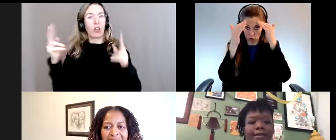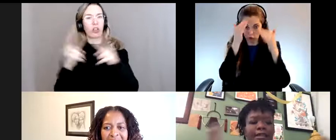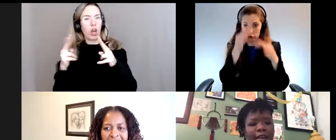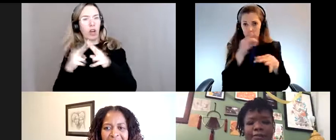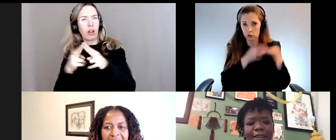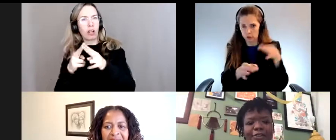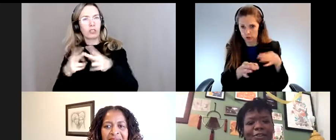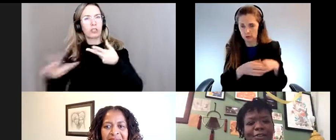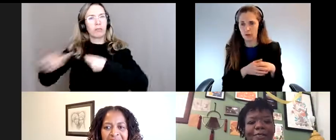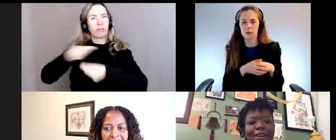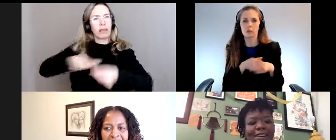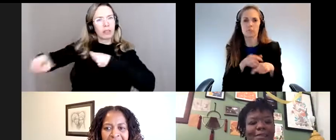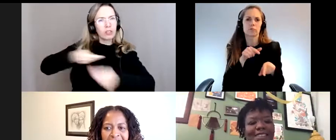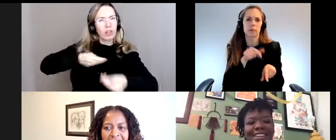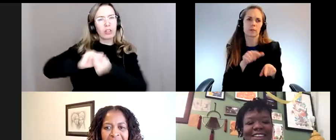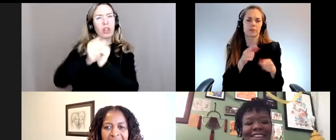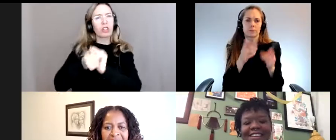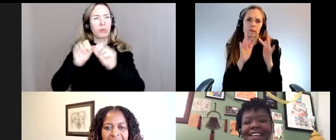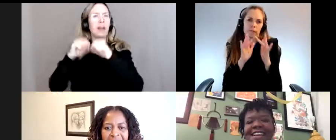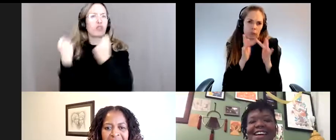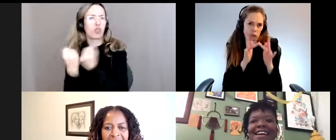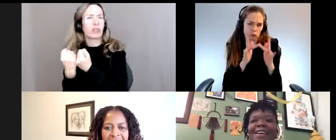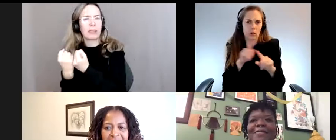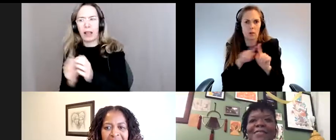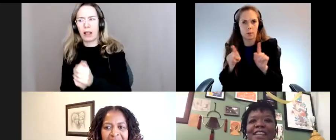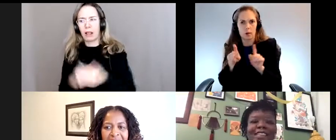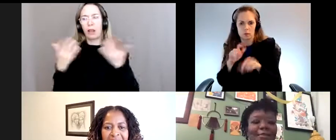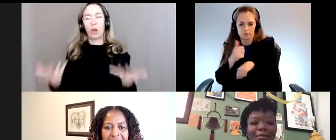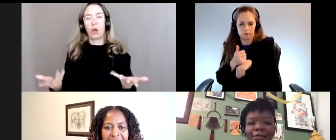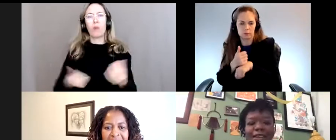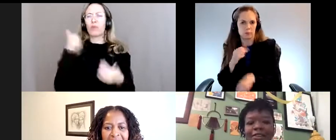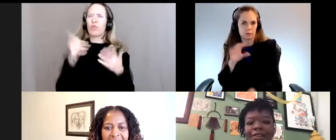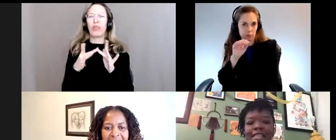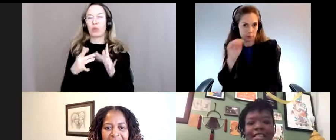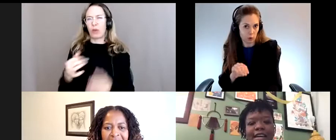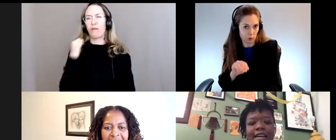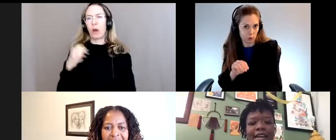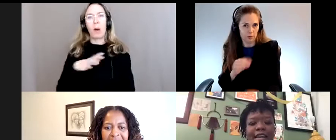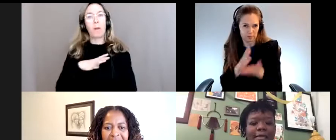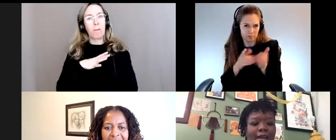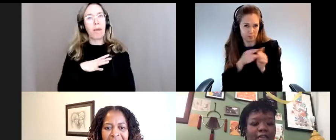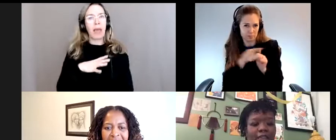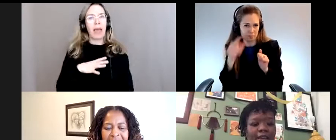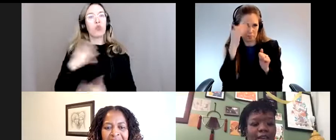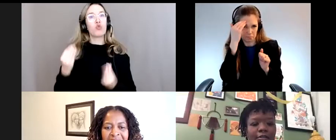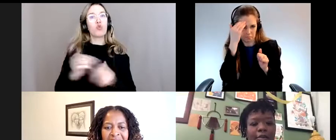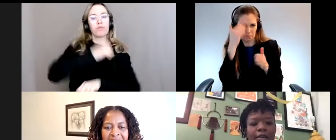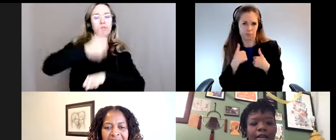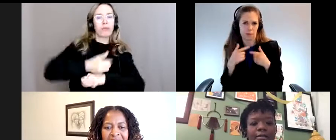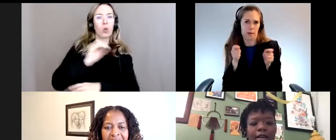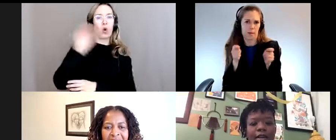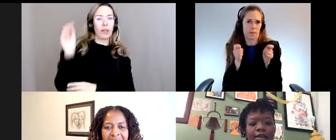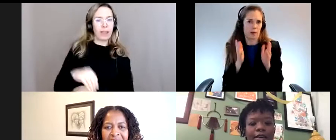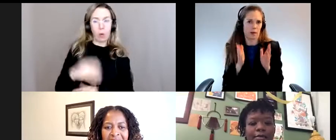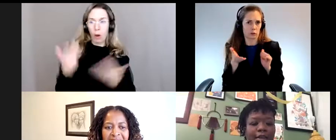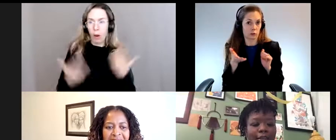'est une organisation qui travaille pour le changement social, qui est, bon, surtout virtuelle, mais notre hub, notre centre est à Ottawa. Certaines d